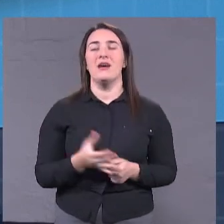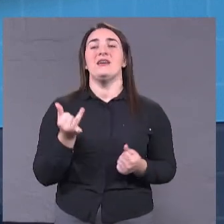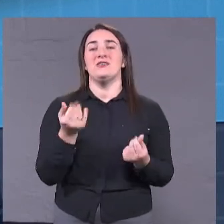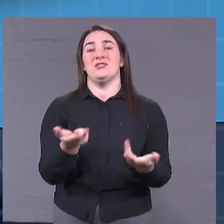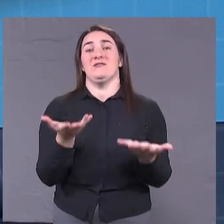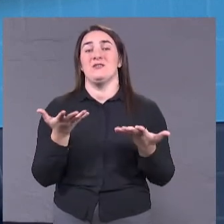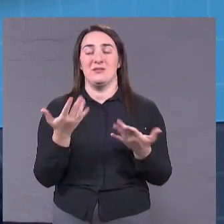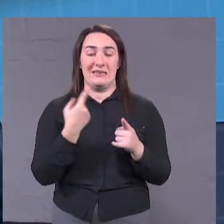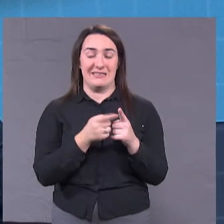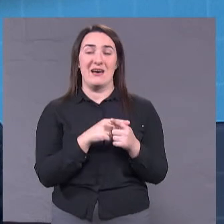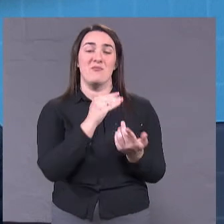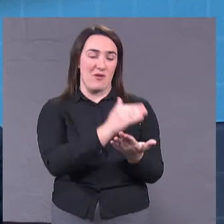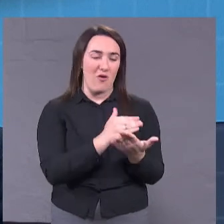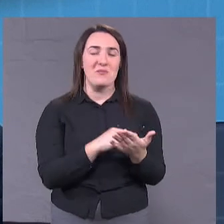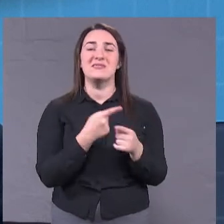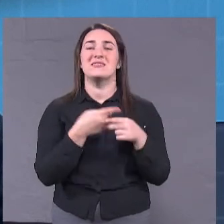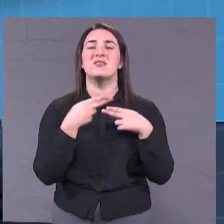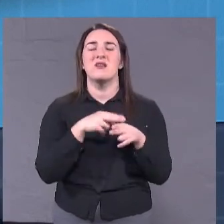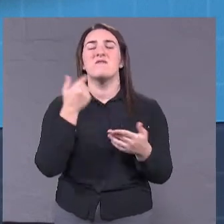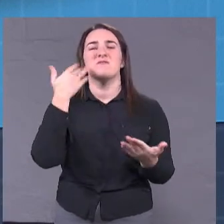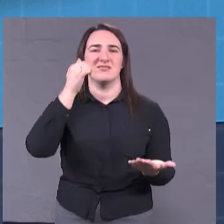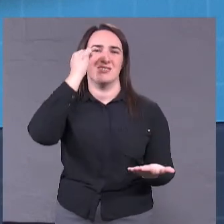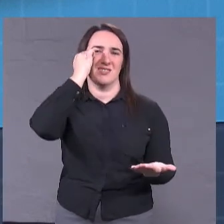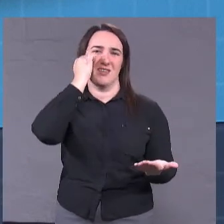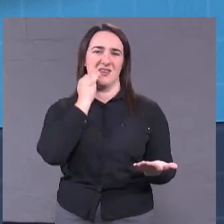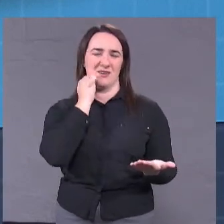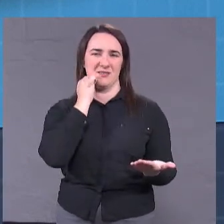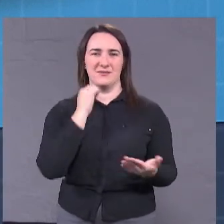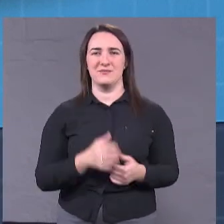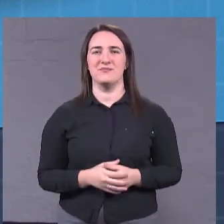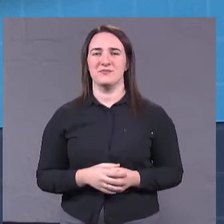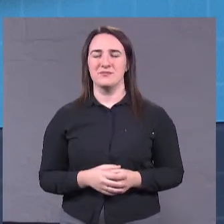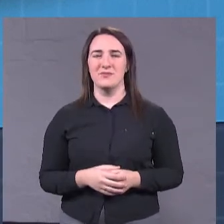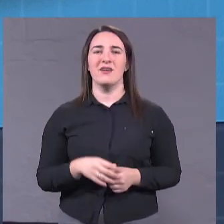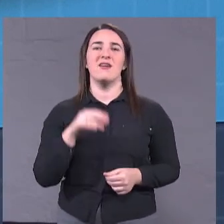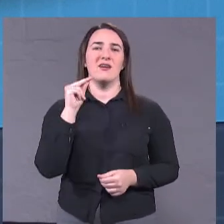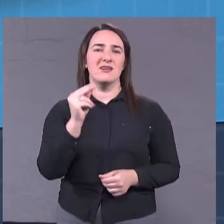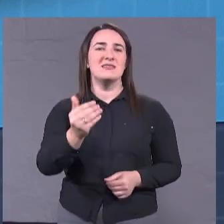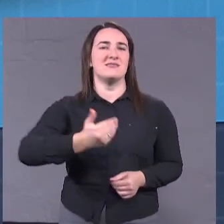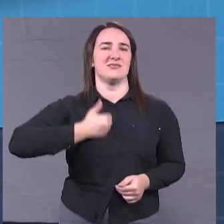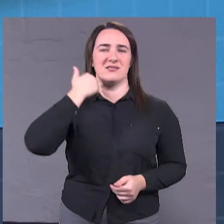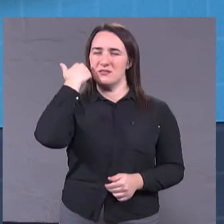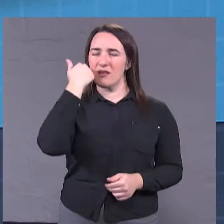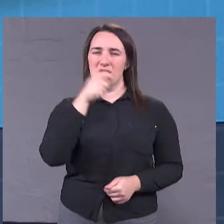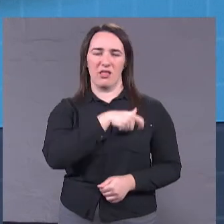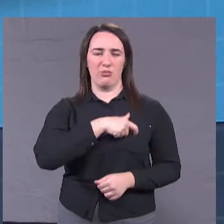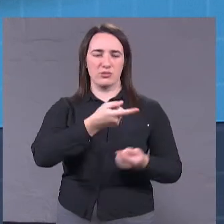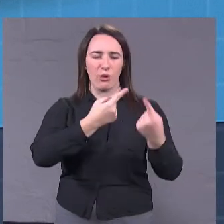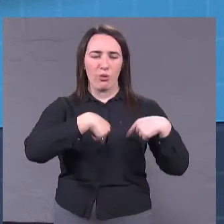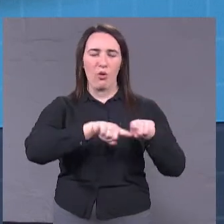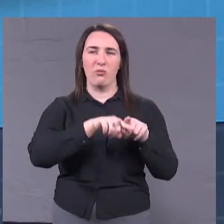програма, ця стратегія устарела. І к стыду депутатського корпуса і самого мэра